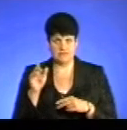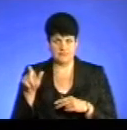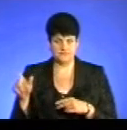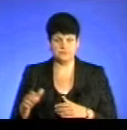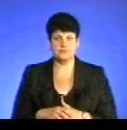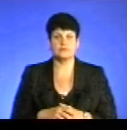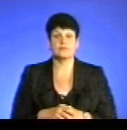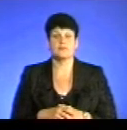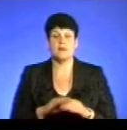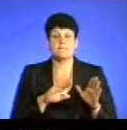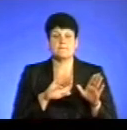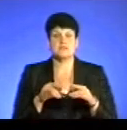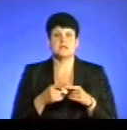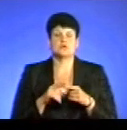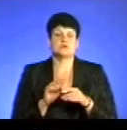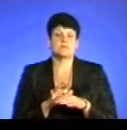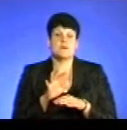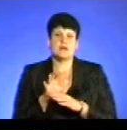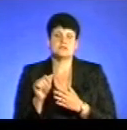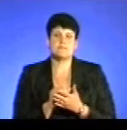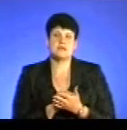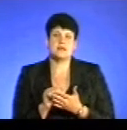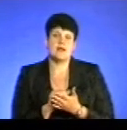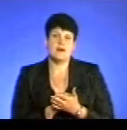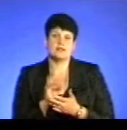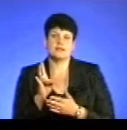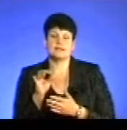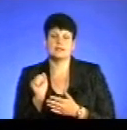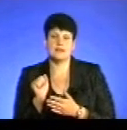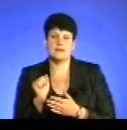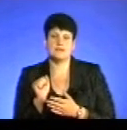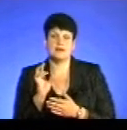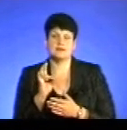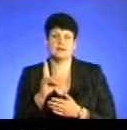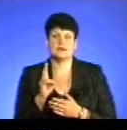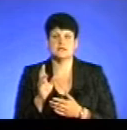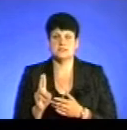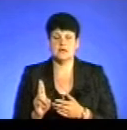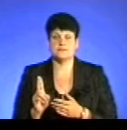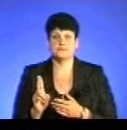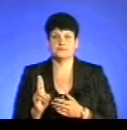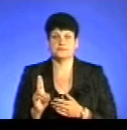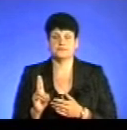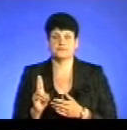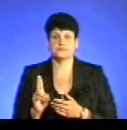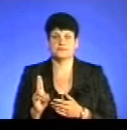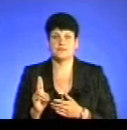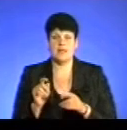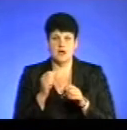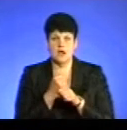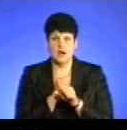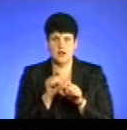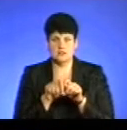після чого направляються всі матеріали в НДКЦ, тобто аналіз